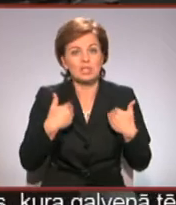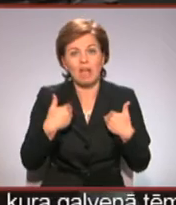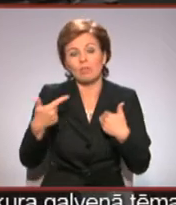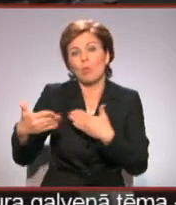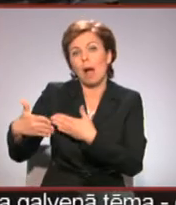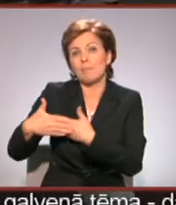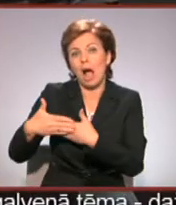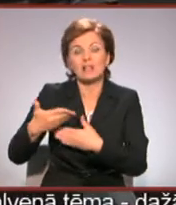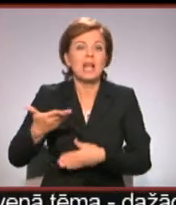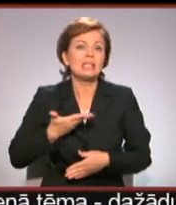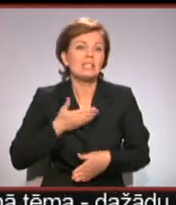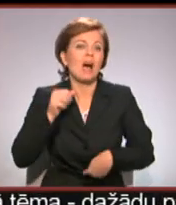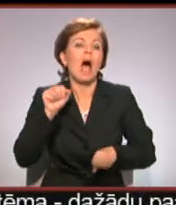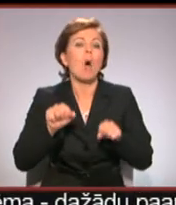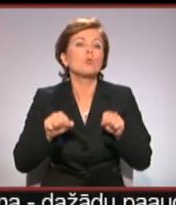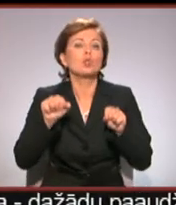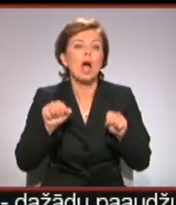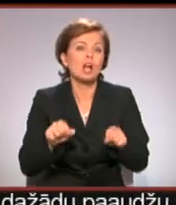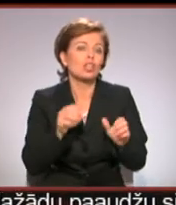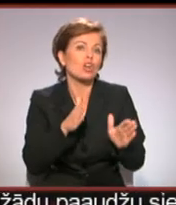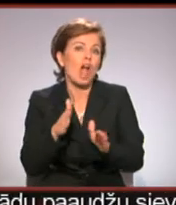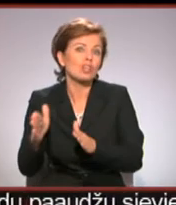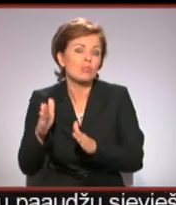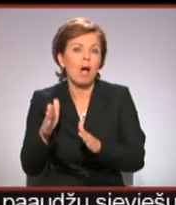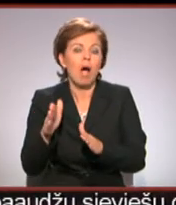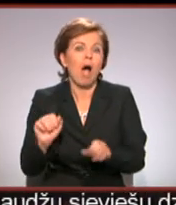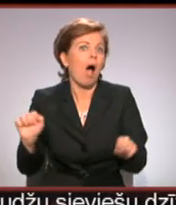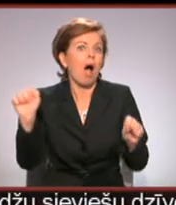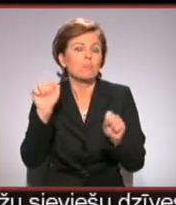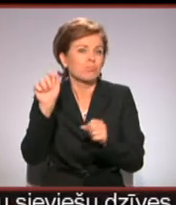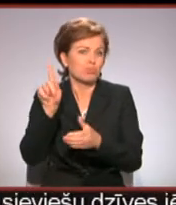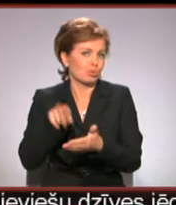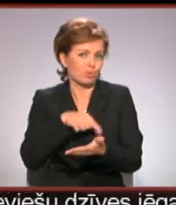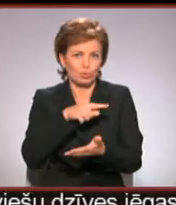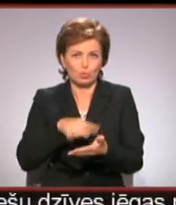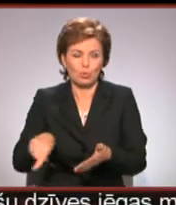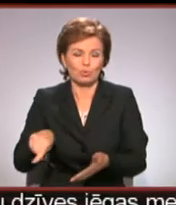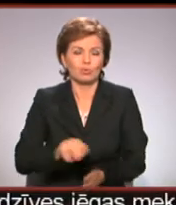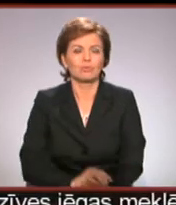pašiem izdzīvot autoritārā režīma absurdu. Liene Kalimesa, Jānis Eicēns, Vidzemes televīzija.